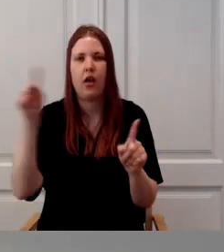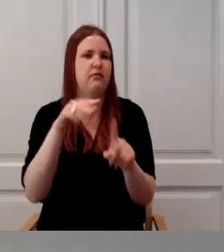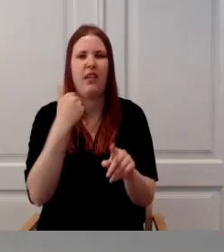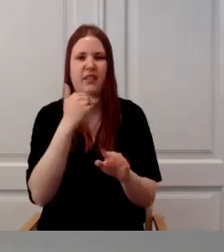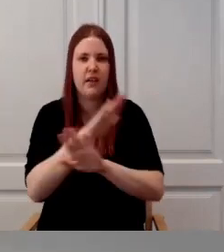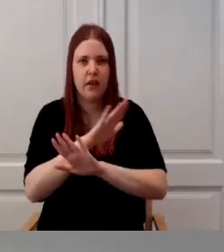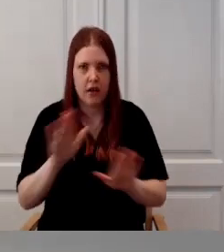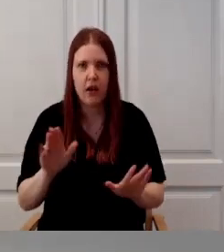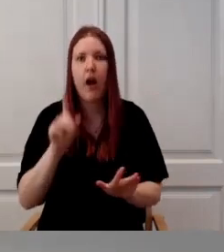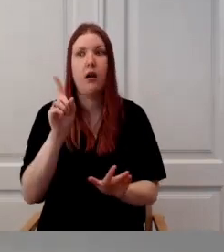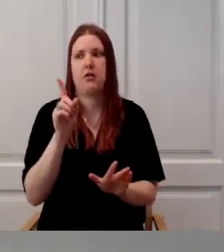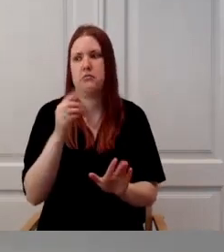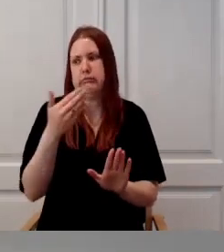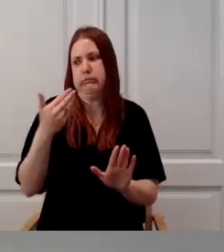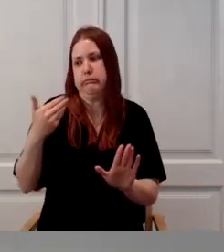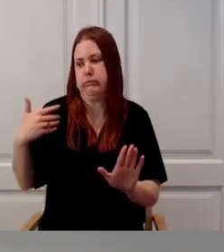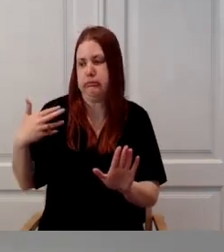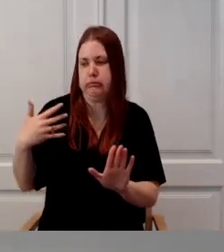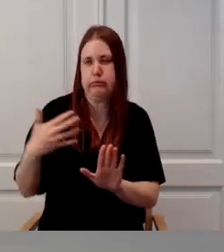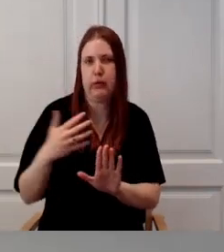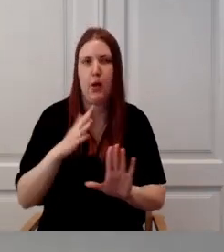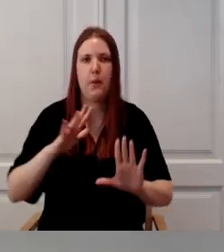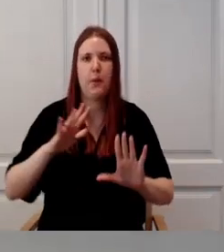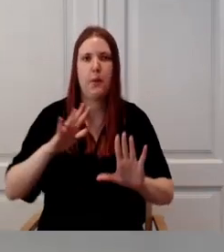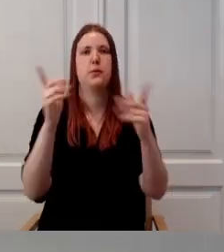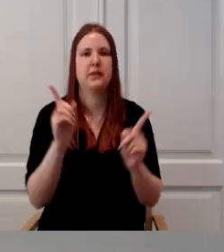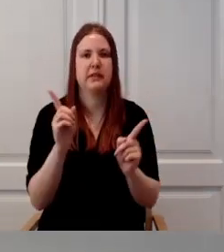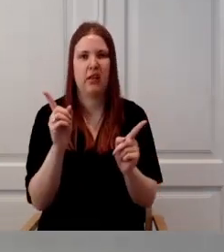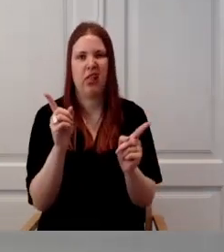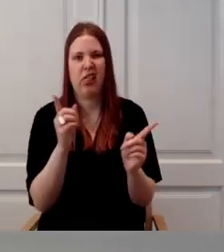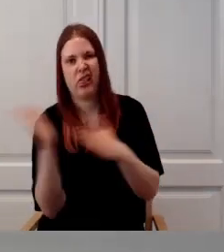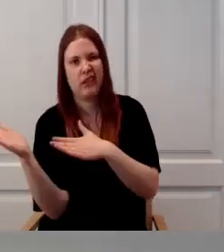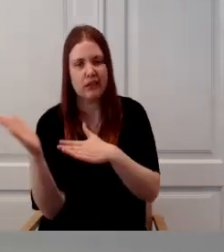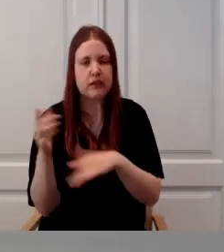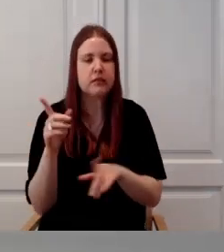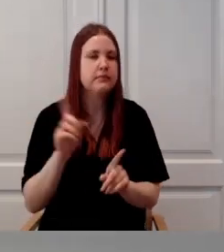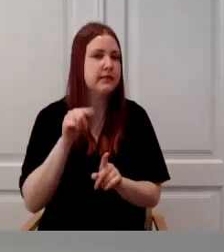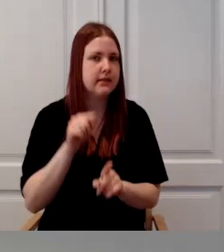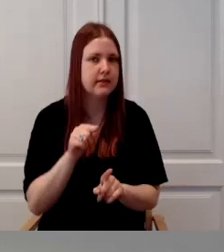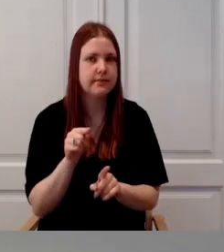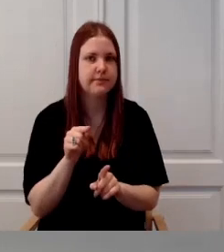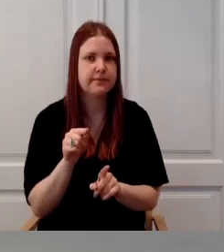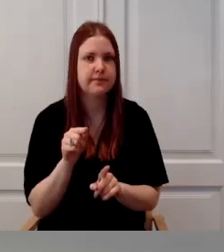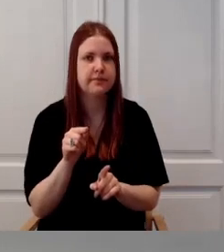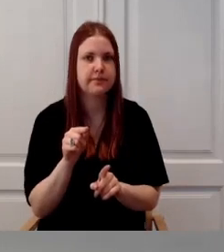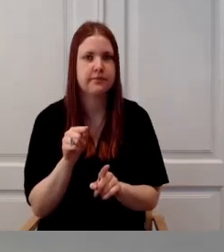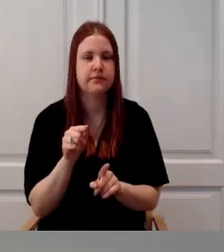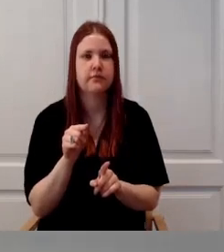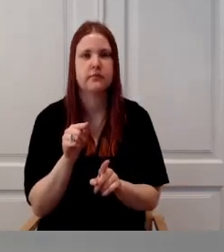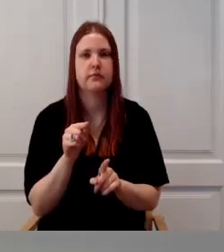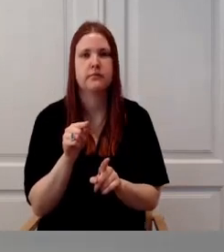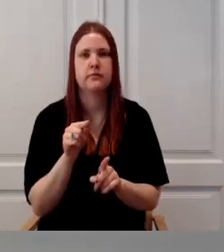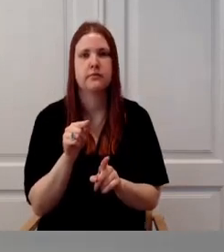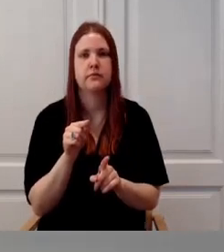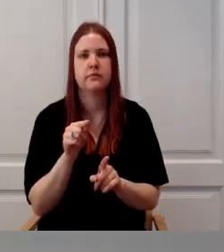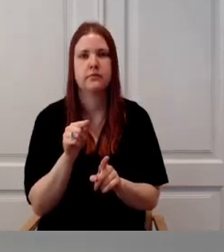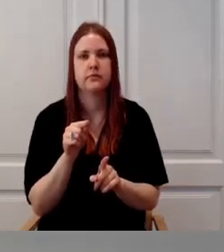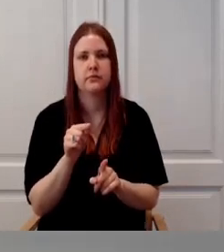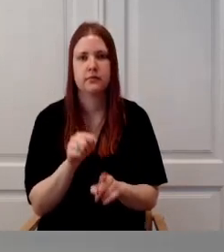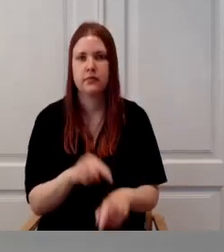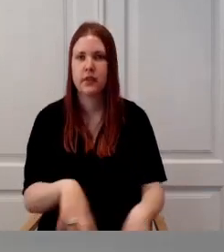aga ühel hetkel on läinud natukene lappama see, mis moodi siis defineeritakse erinevate